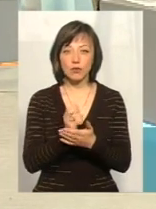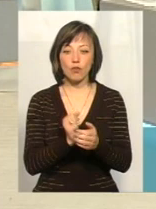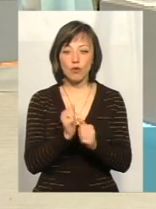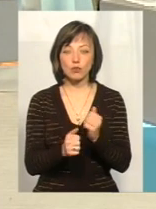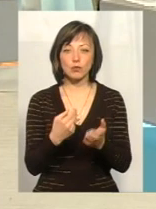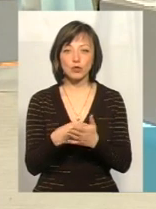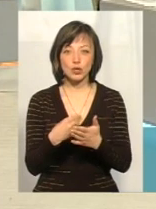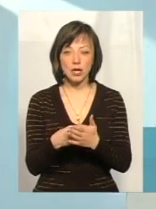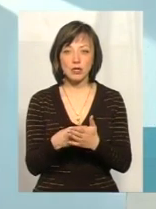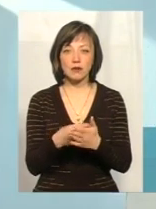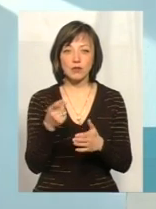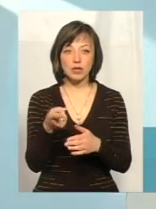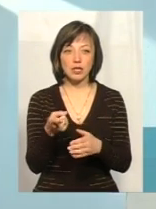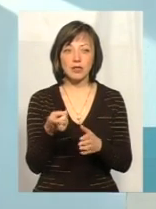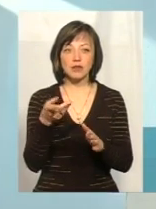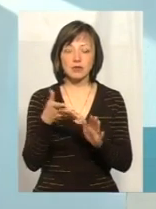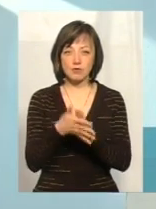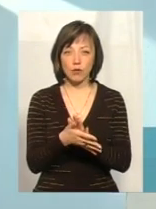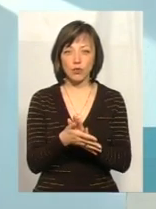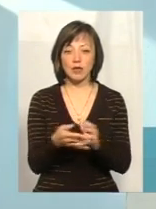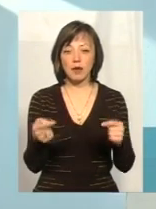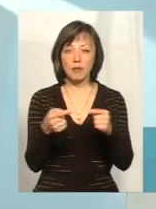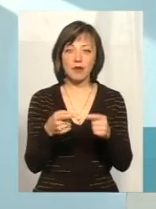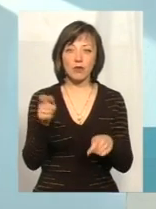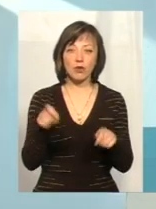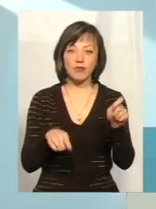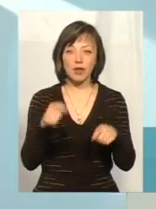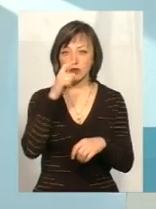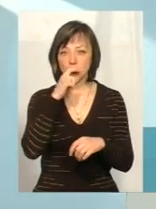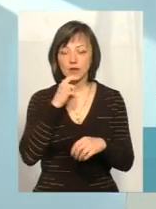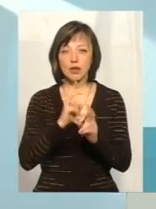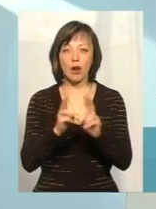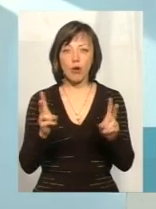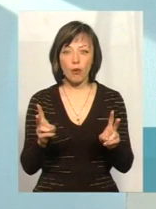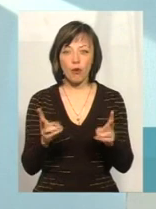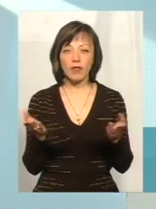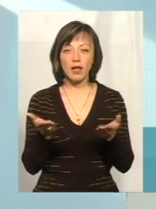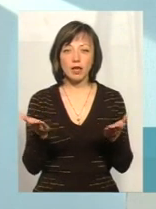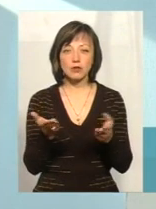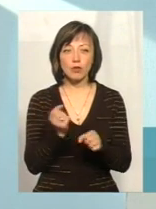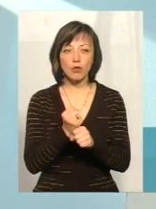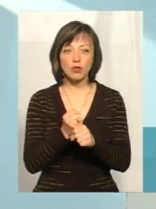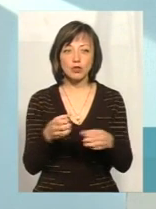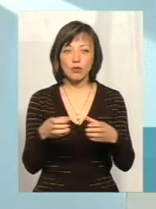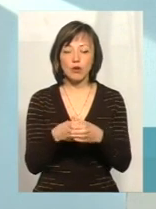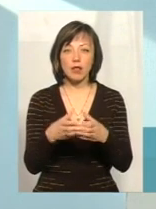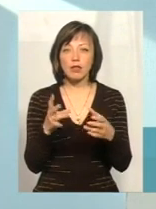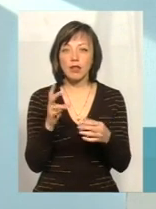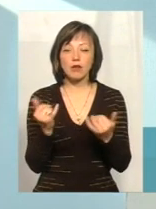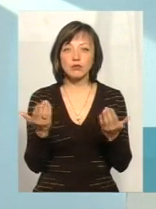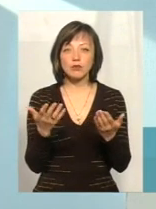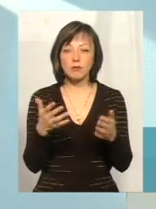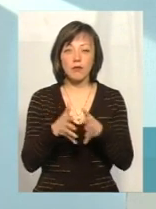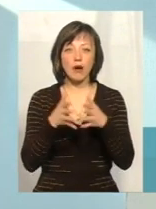кожному бюджеті, вони засвоюють. На певні, якісь конференції, незрозуміло для кого, на якісь робочі групи, на якісь... Ну,